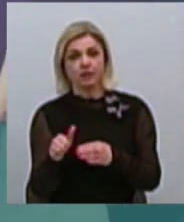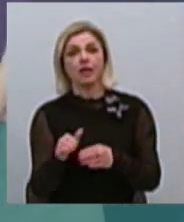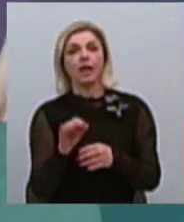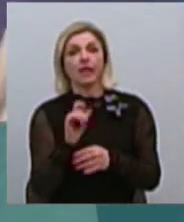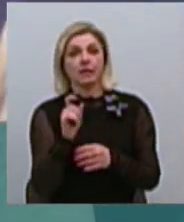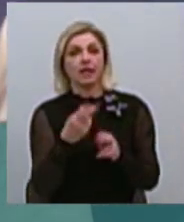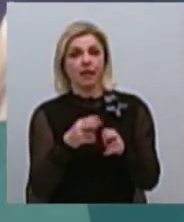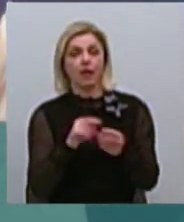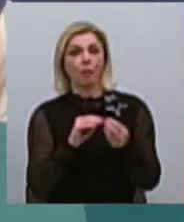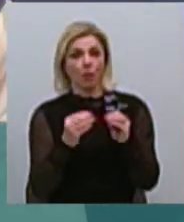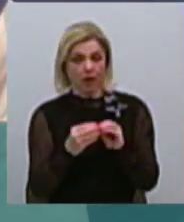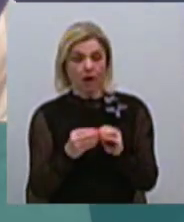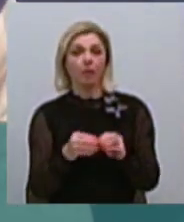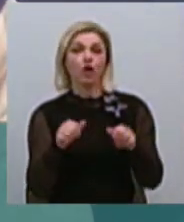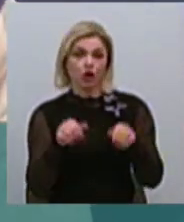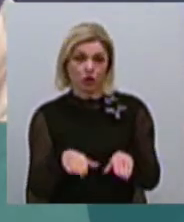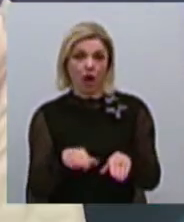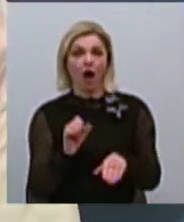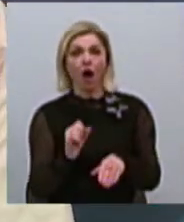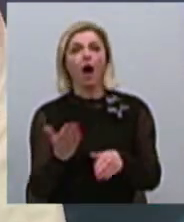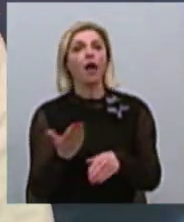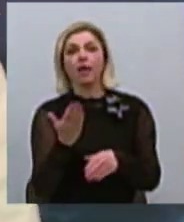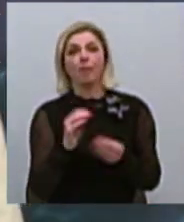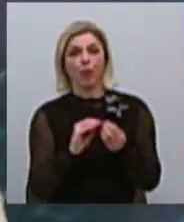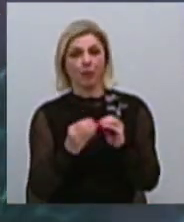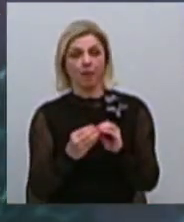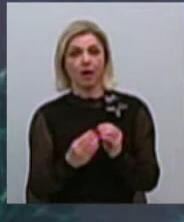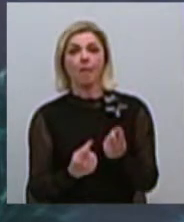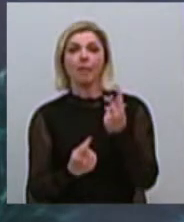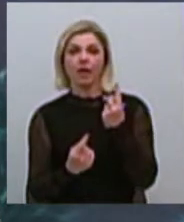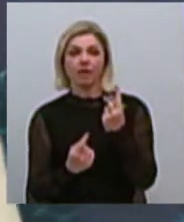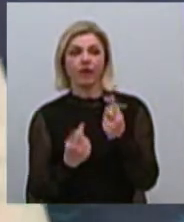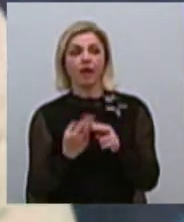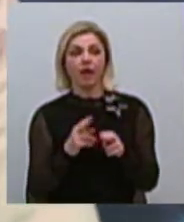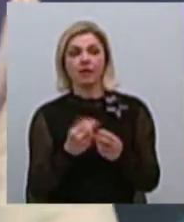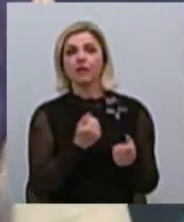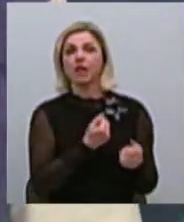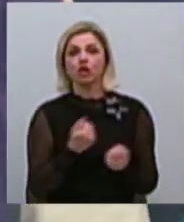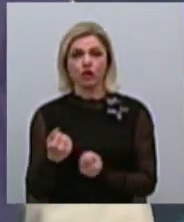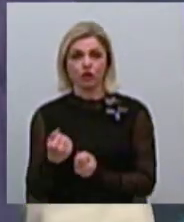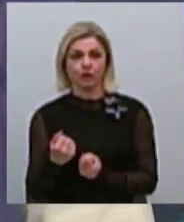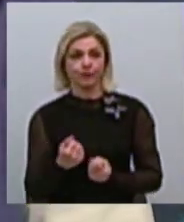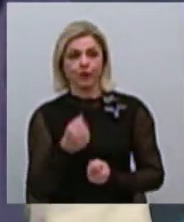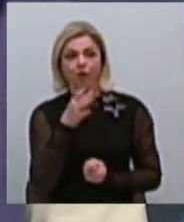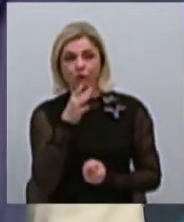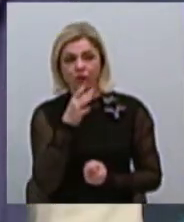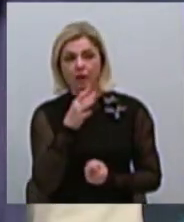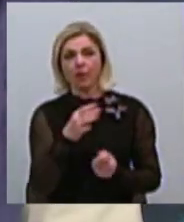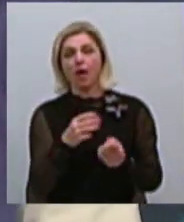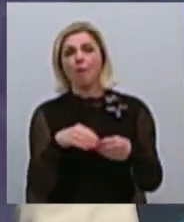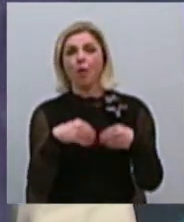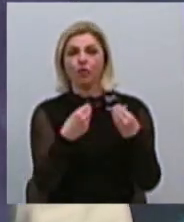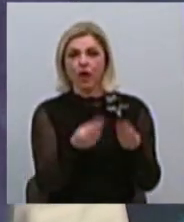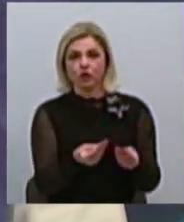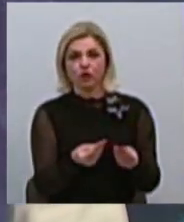Рады, конечно же, рішаються. А які це проблеми? Перша проблема – це задержка во времени подачі